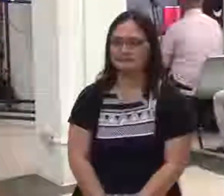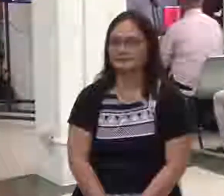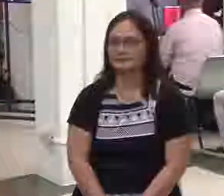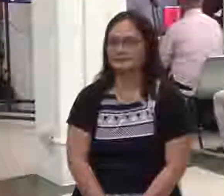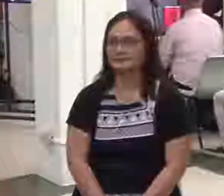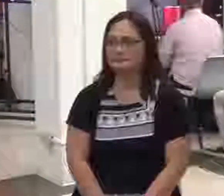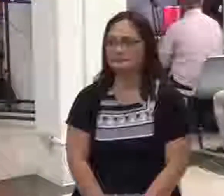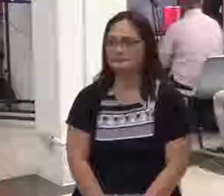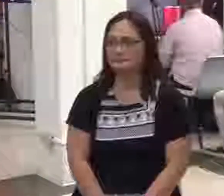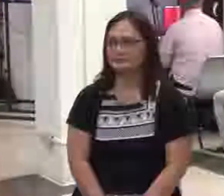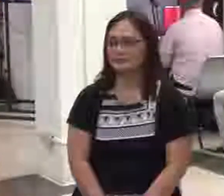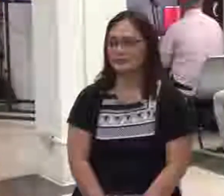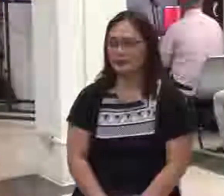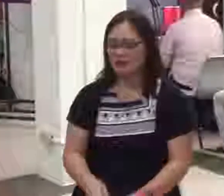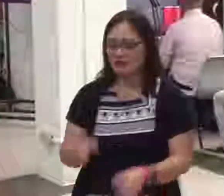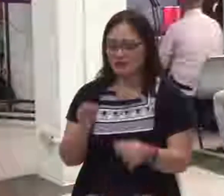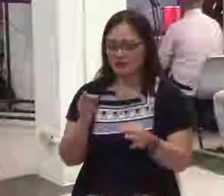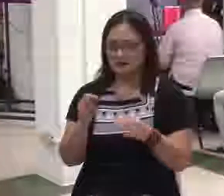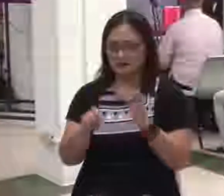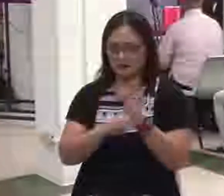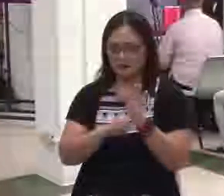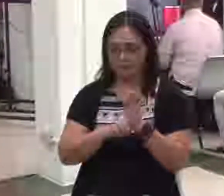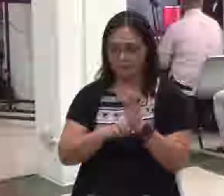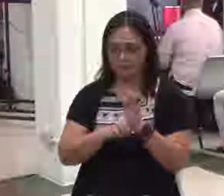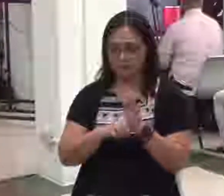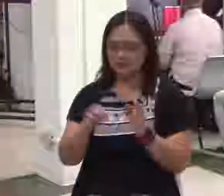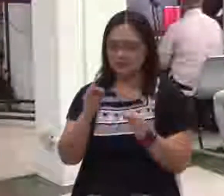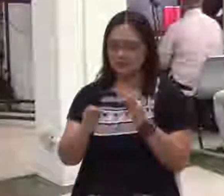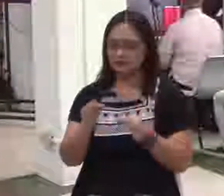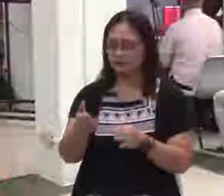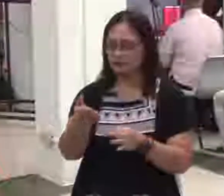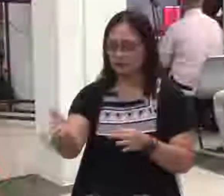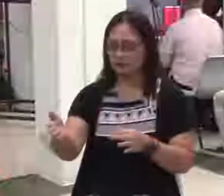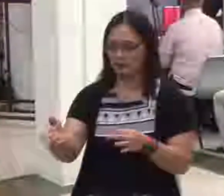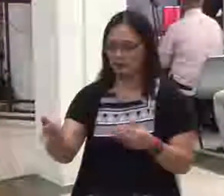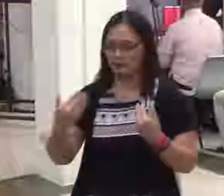Eh kung sila'y anak ng Diyablo, isipin mo. Diba?